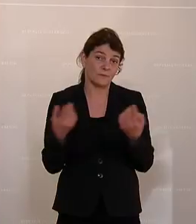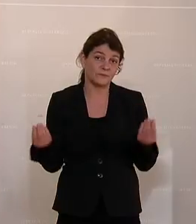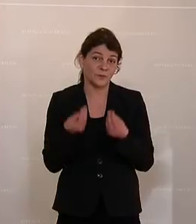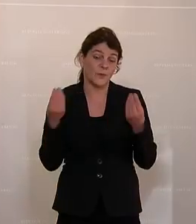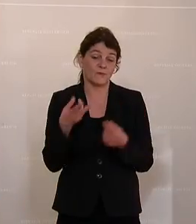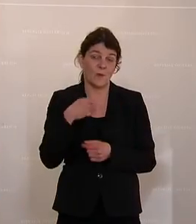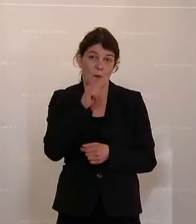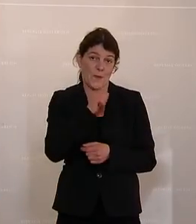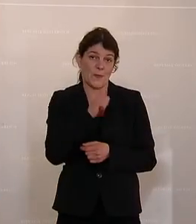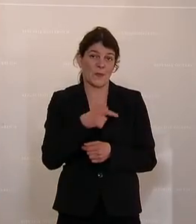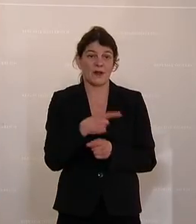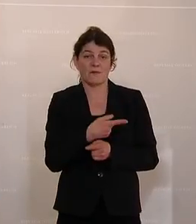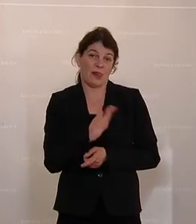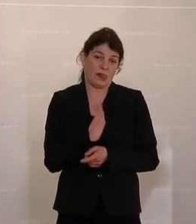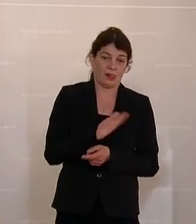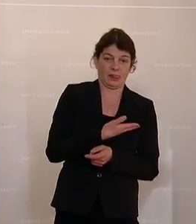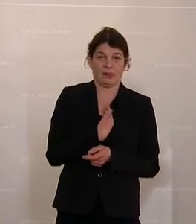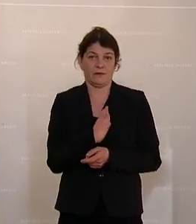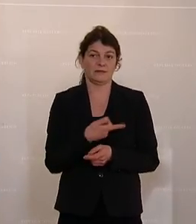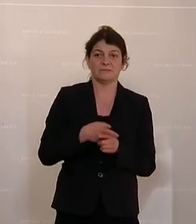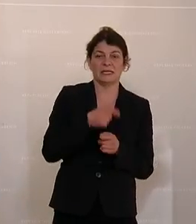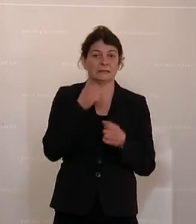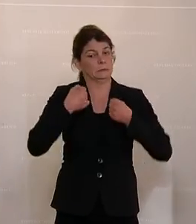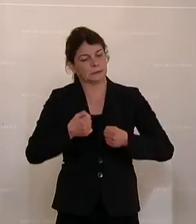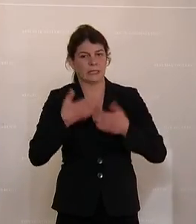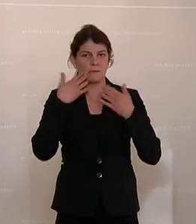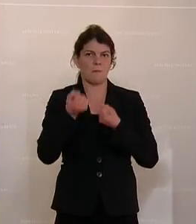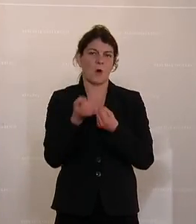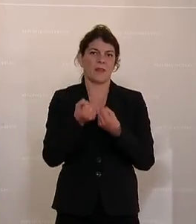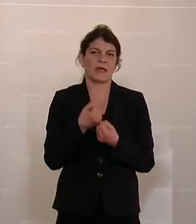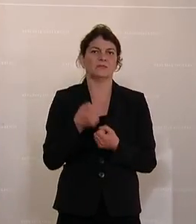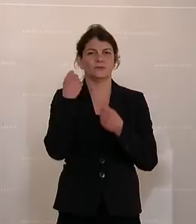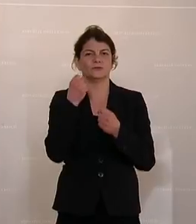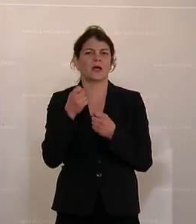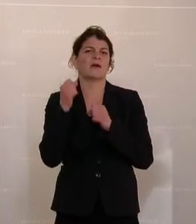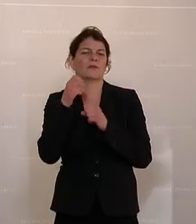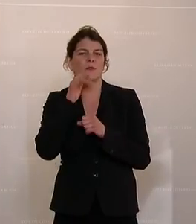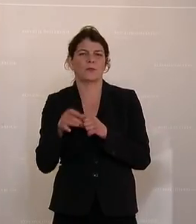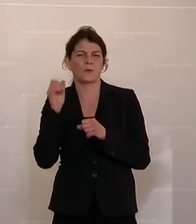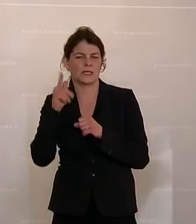grünen halbherzigen Klimapolitik, die zu sehr durchkrießlastig ist.